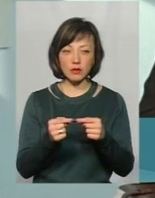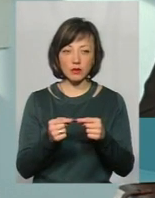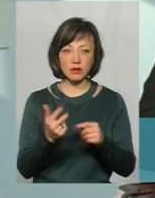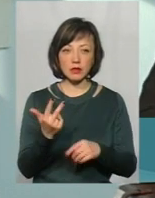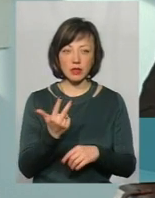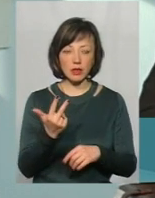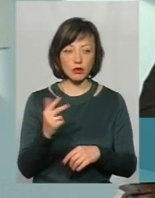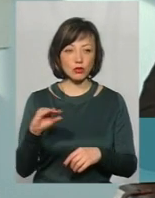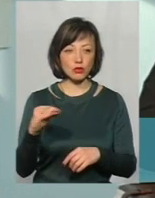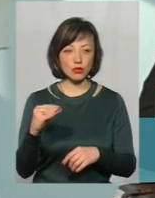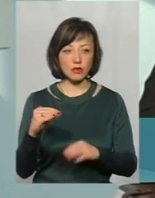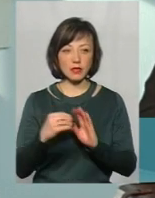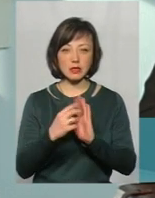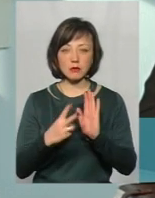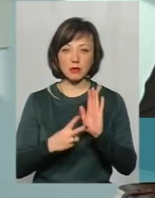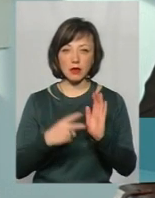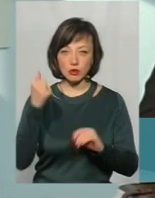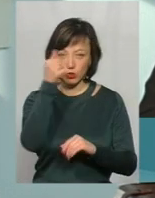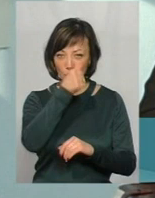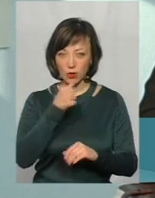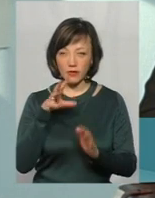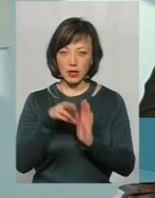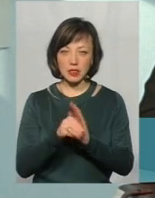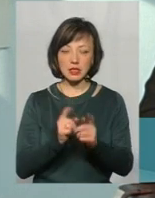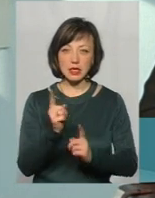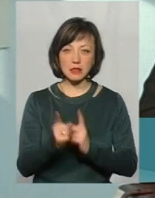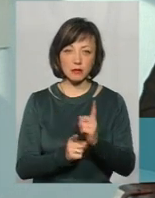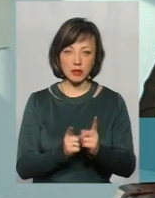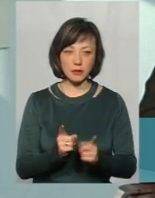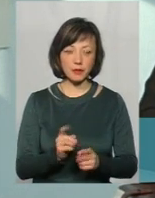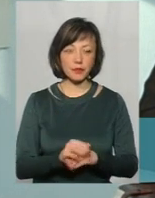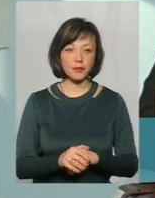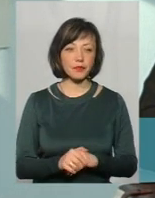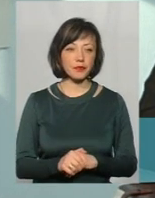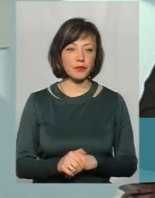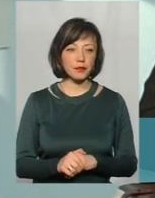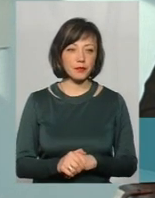жовтня 2017 року про внесення змін до Господарського професіального,